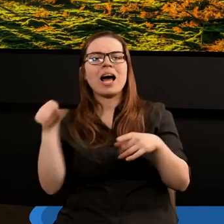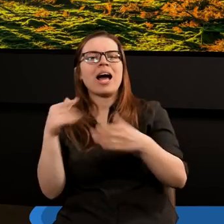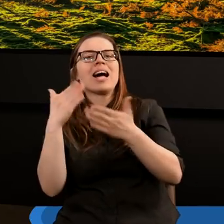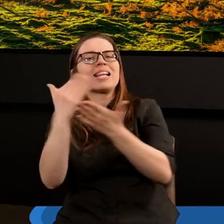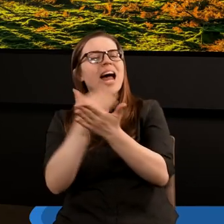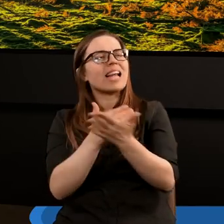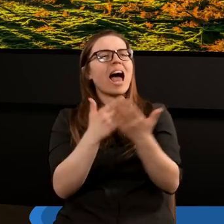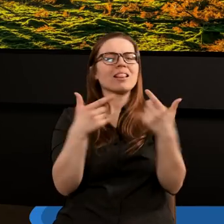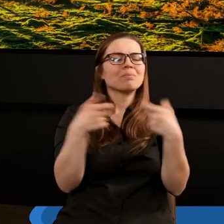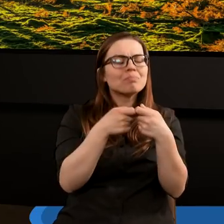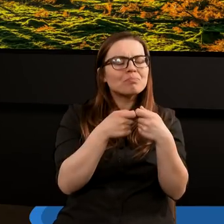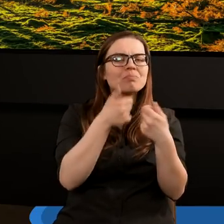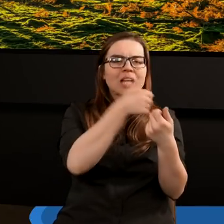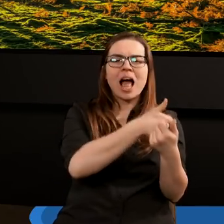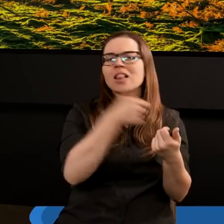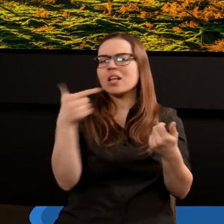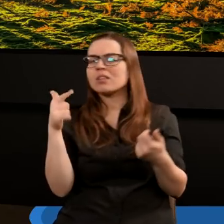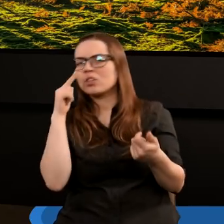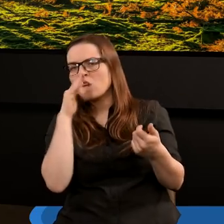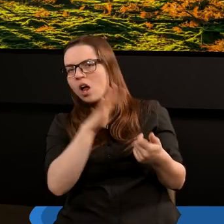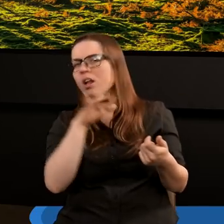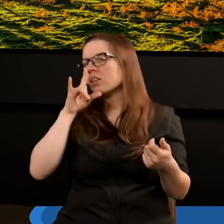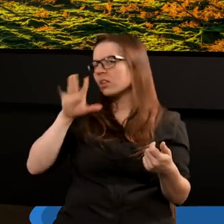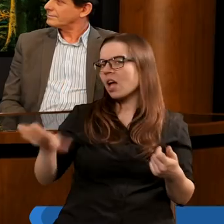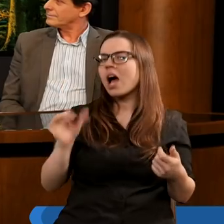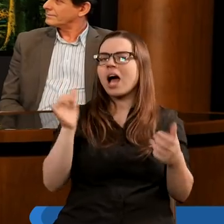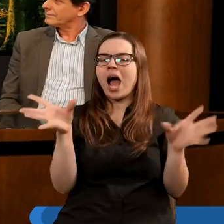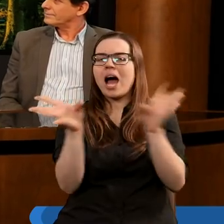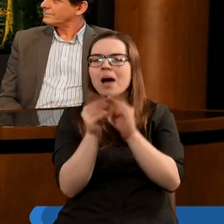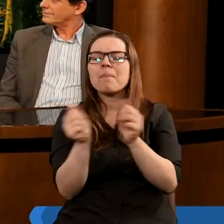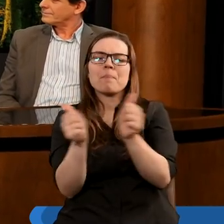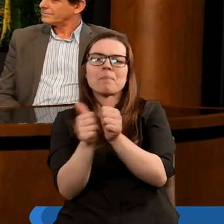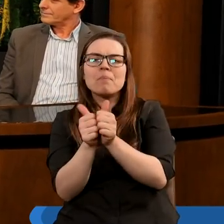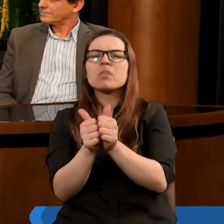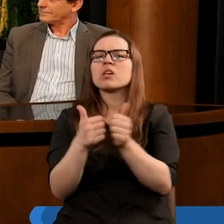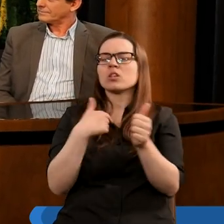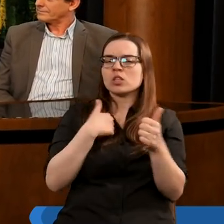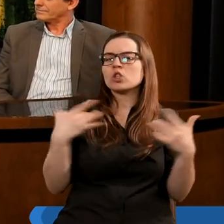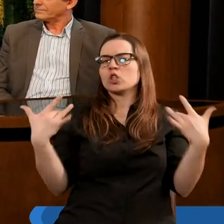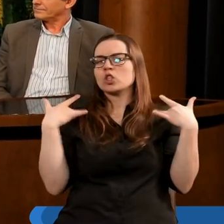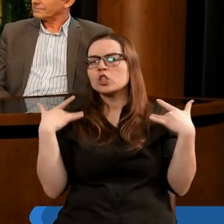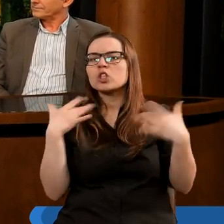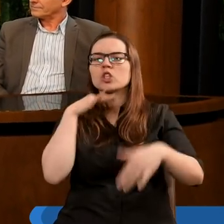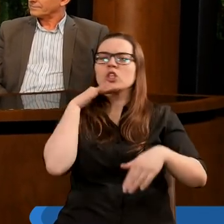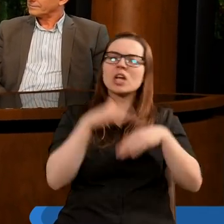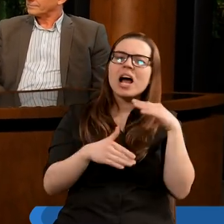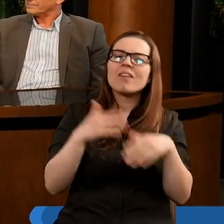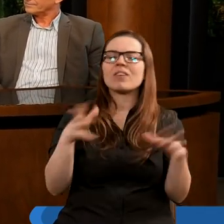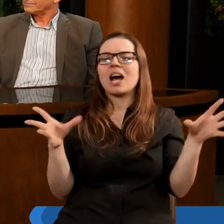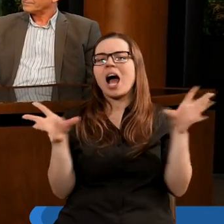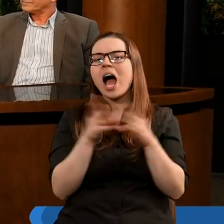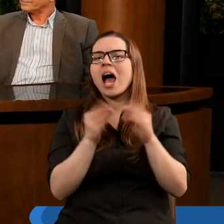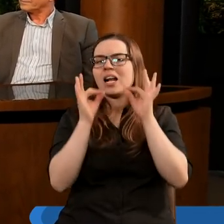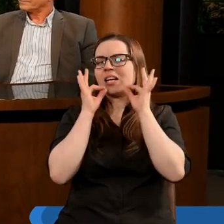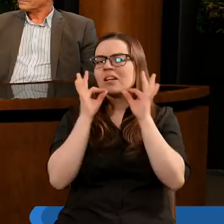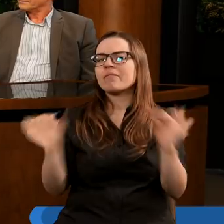uszanować, chcę, chcę, żebyś Ty jako partner, czy partnerka była wyżej, czy był wyżej ode